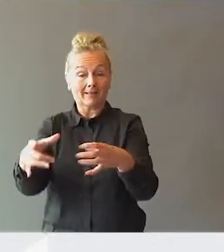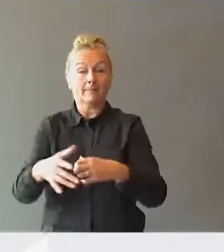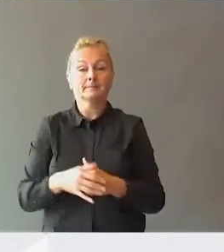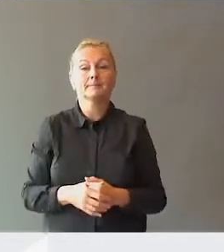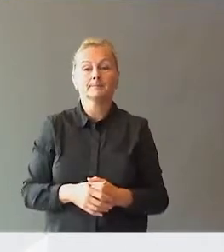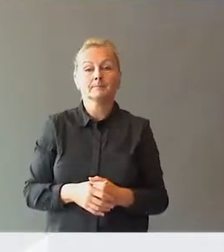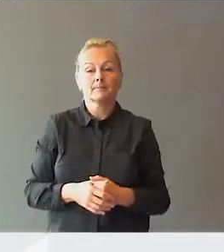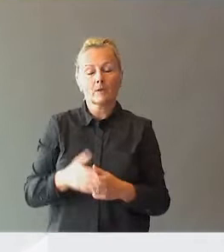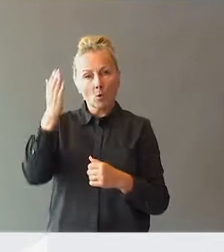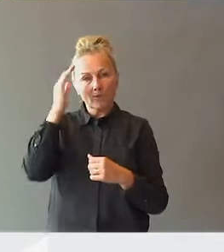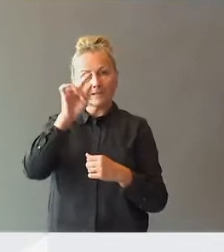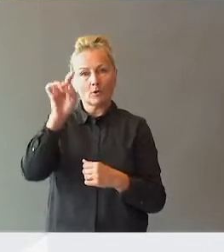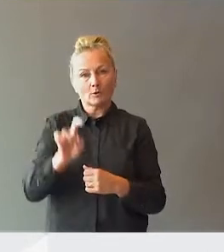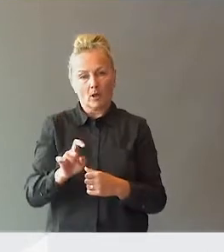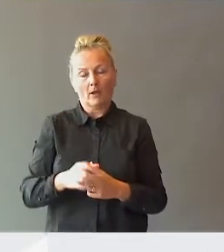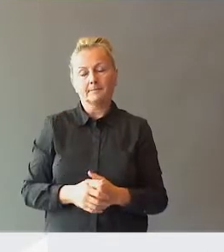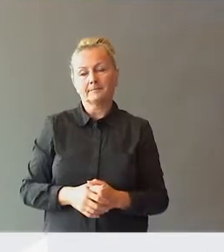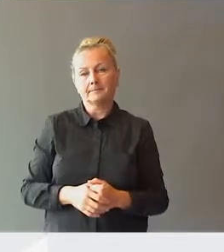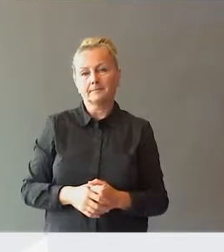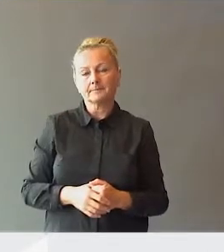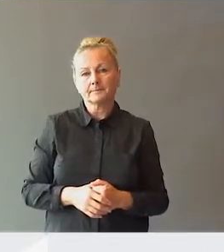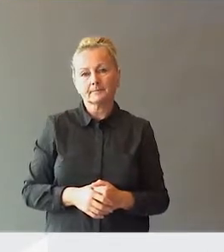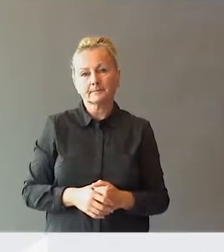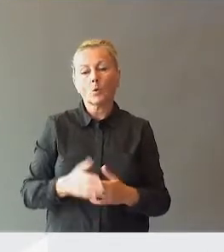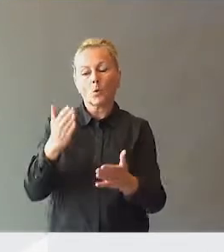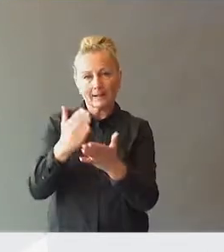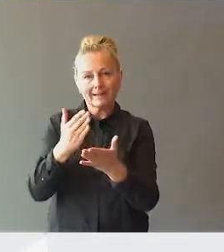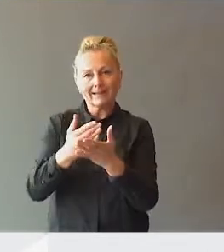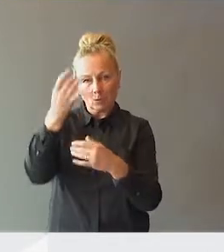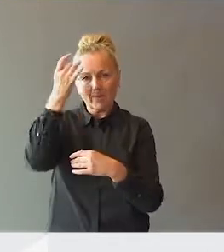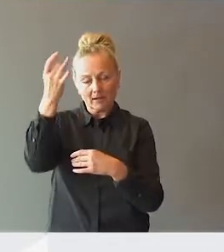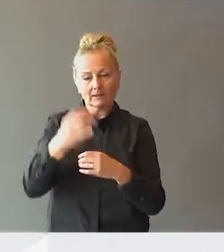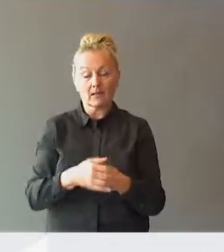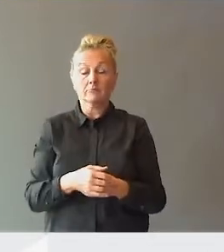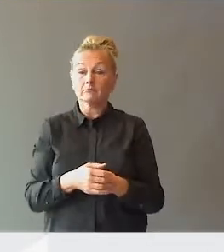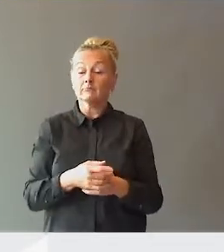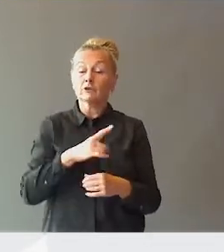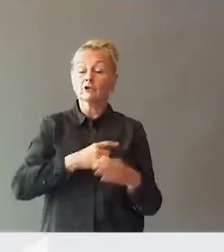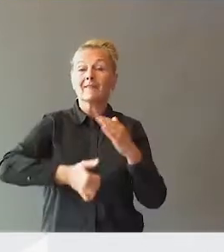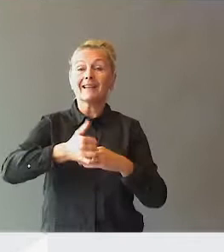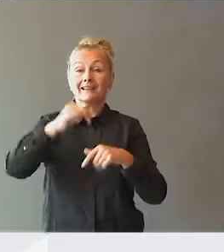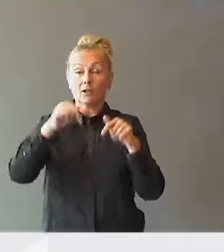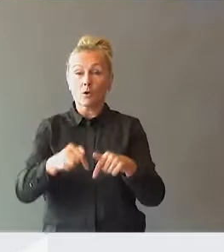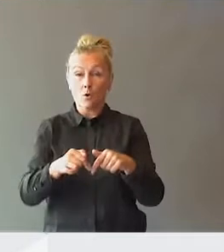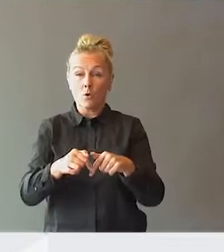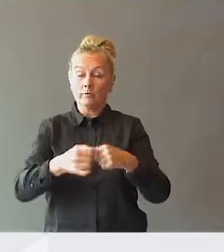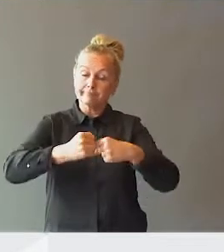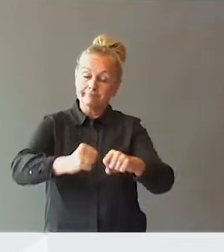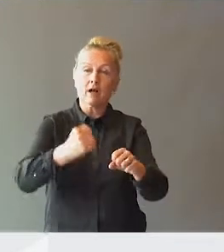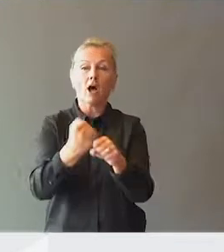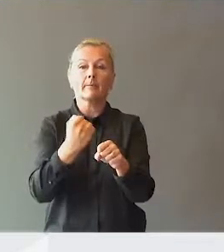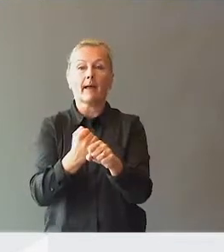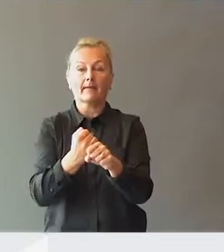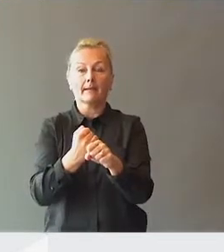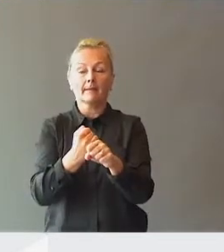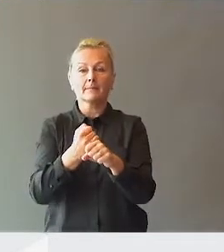Det er jo hovedspørsmålet her, synes jeg. Og med riktig kompetanse. Og derfor synes jeg det er viktig nå, når vi går inn i arbeidet, jeg vet